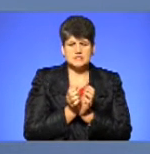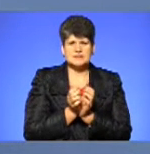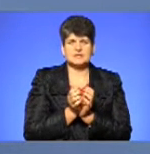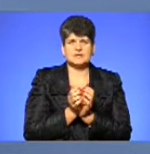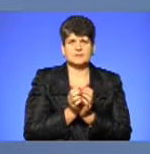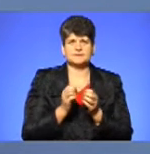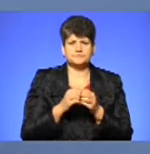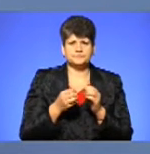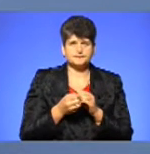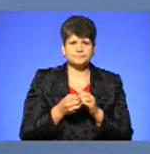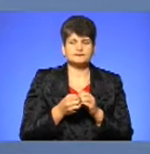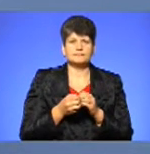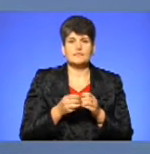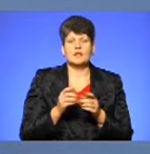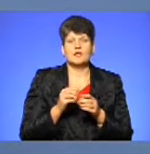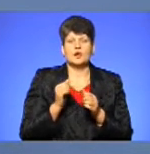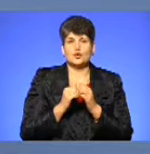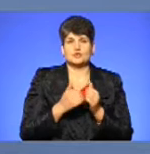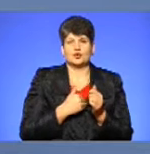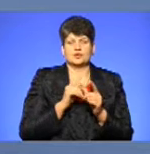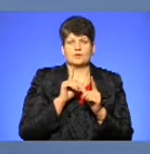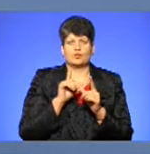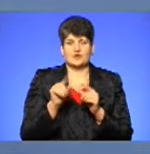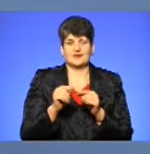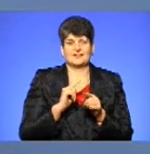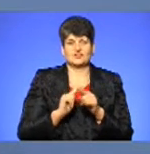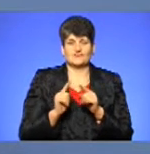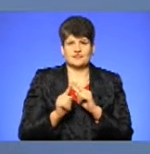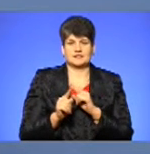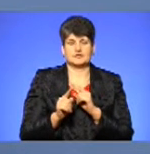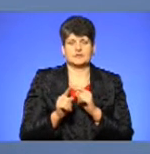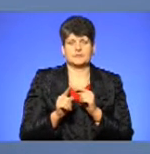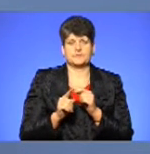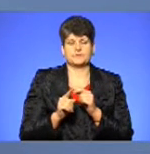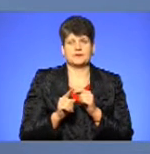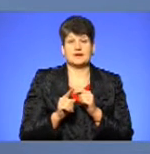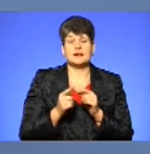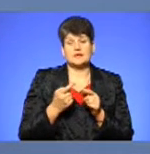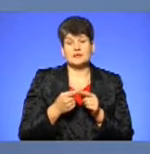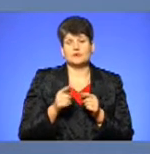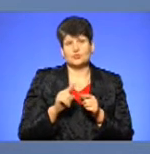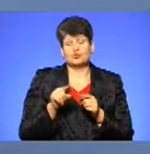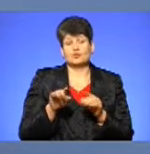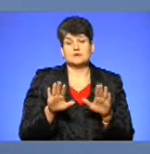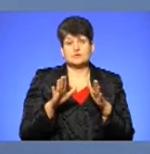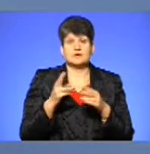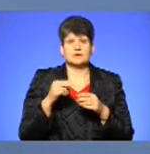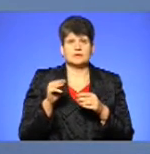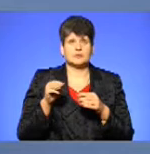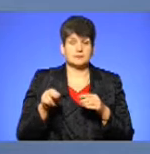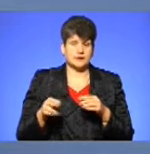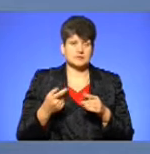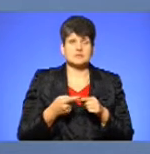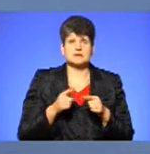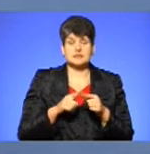як то кажуть, проїхати швидше, минути пробку, затор, і таким чином трапляється ДТП. Якщо брати,